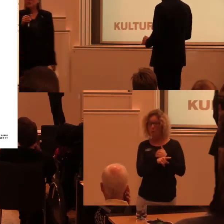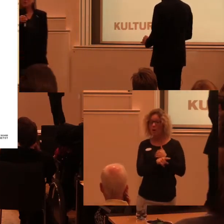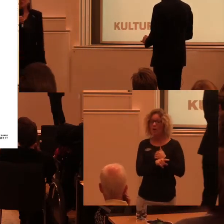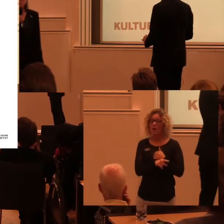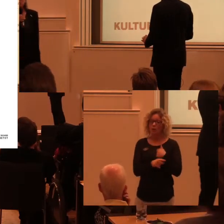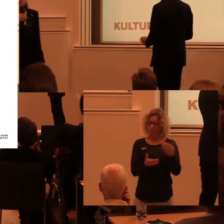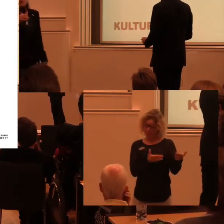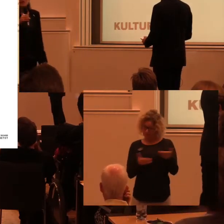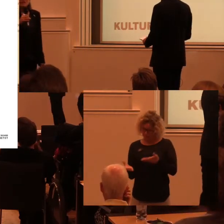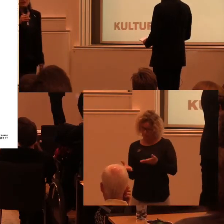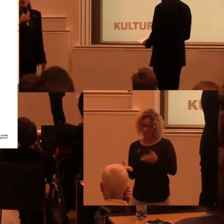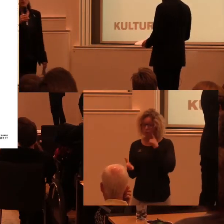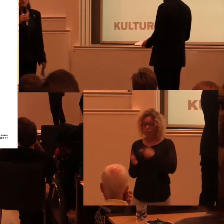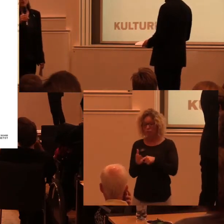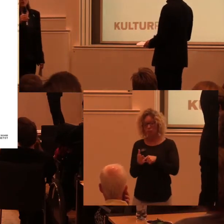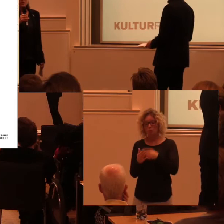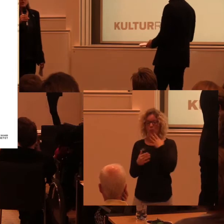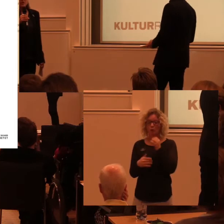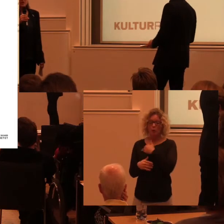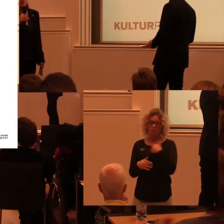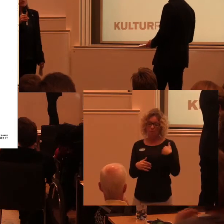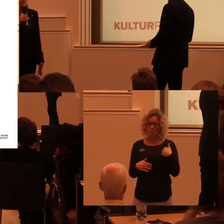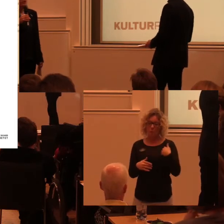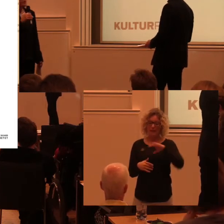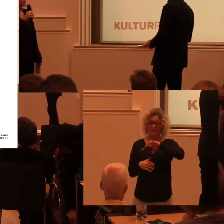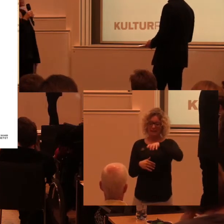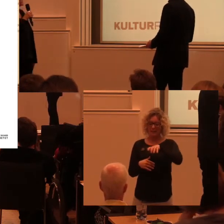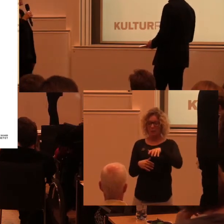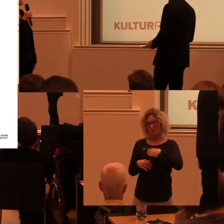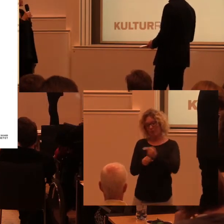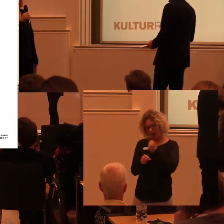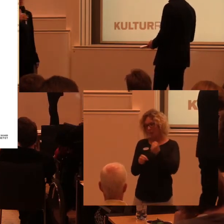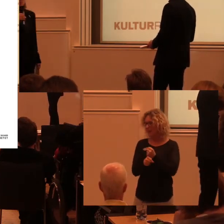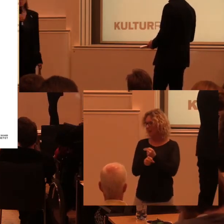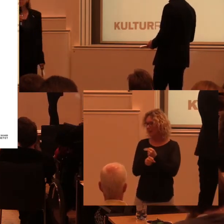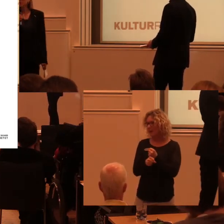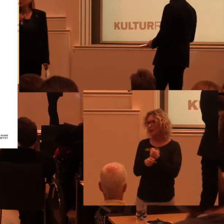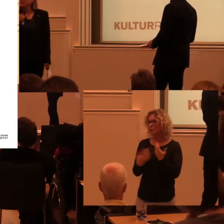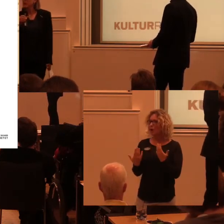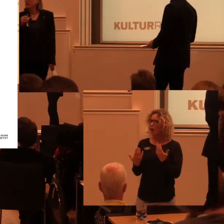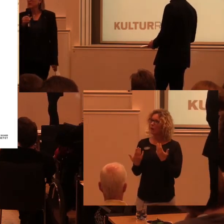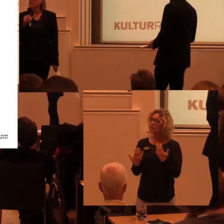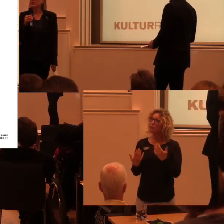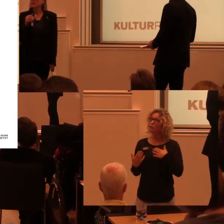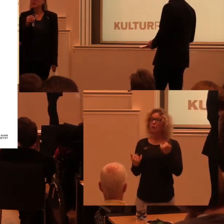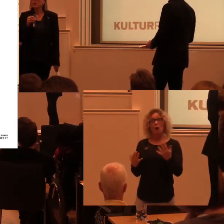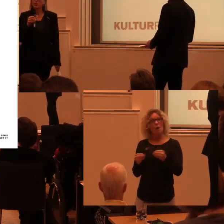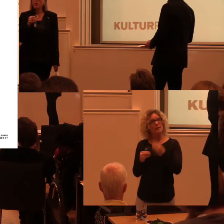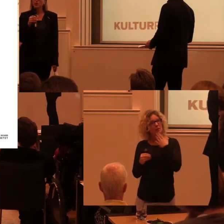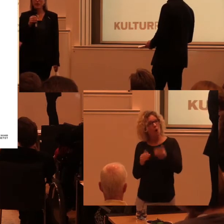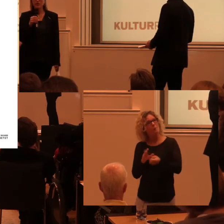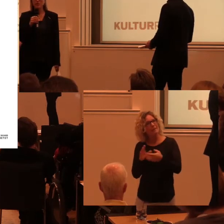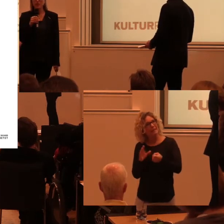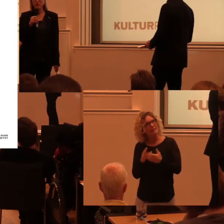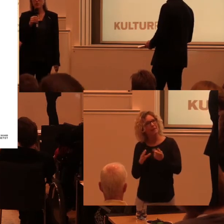blivit inbjuden om att prata om vårt sektorsarbete. Men vi tänkte att det kunde passa bra att beskriva vad